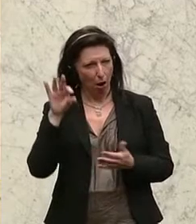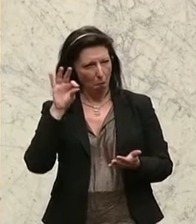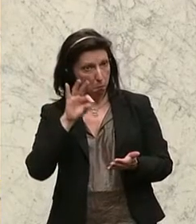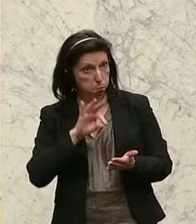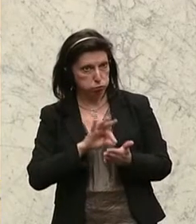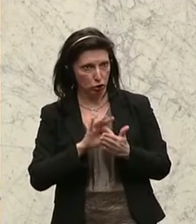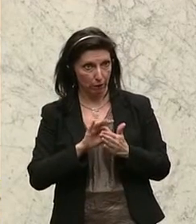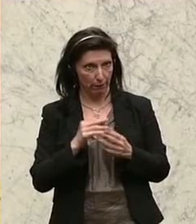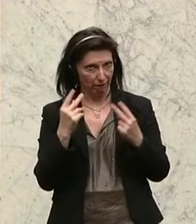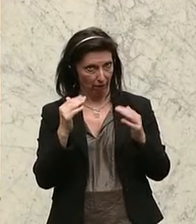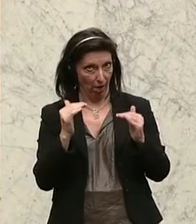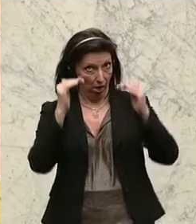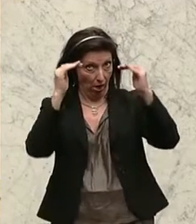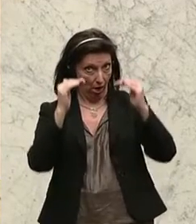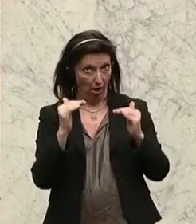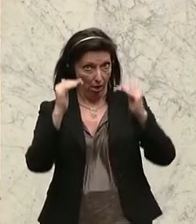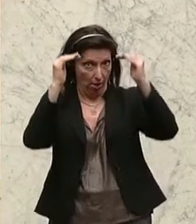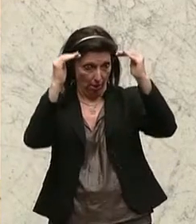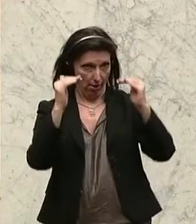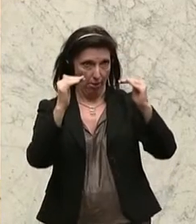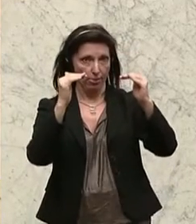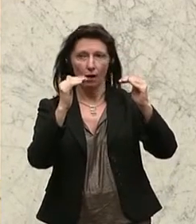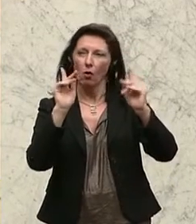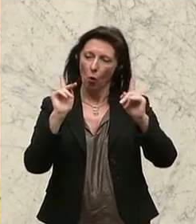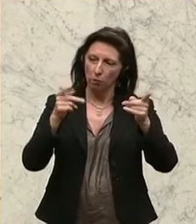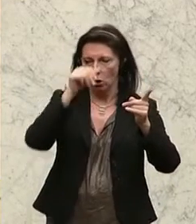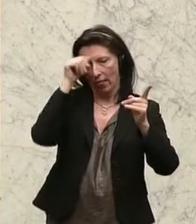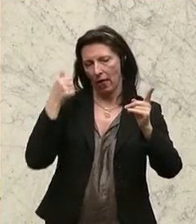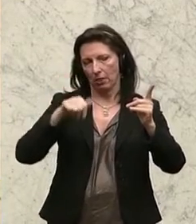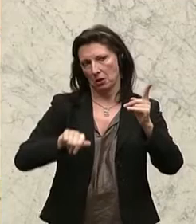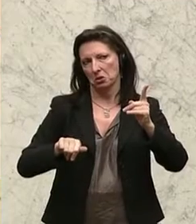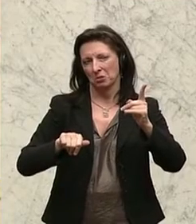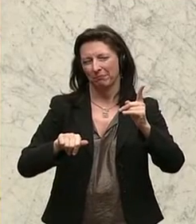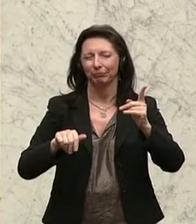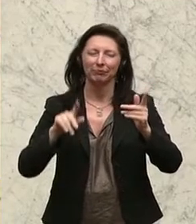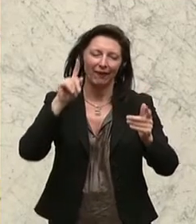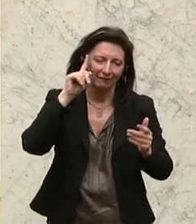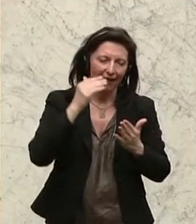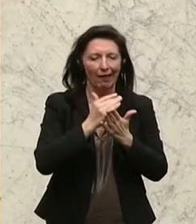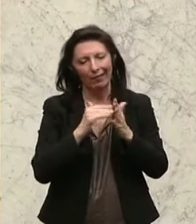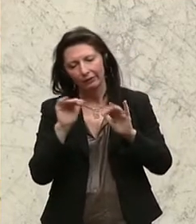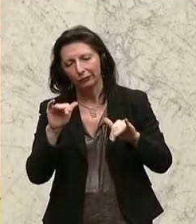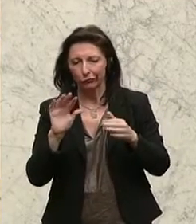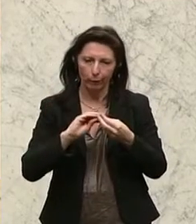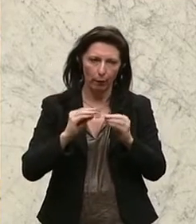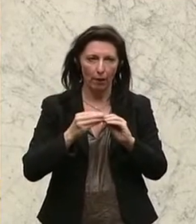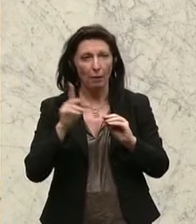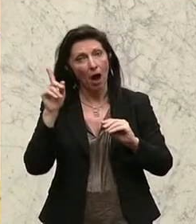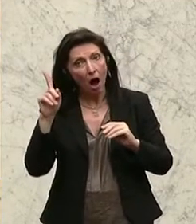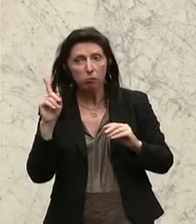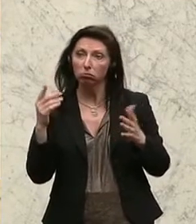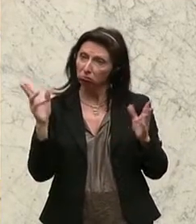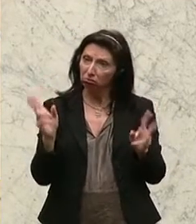sollen auch unabhängig vom Datenschutz. Das spießt sich ein bisschen, das weiß ich, aber ich stelle es einmal da als Diskussionsgrundlage her.